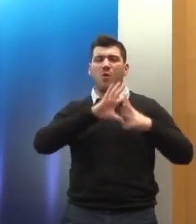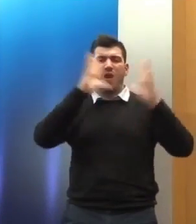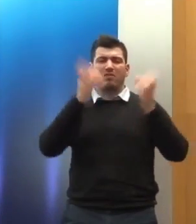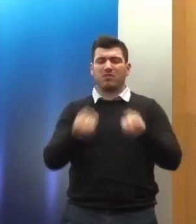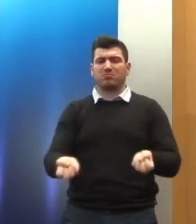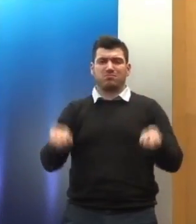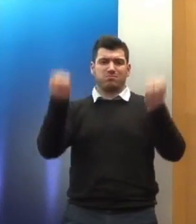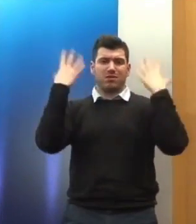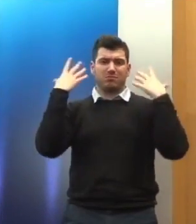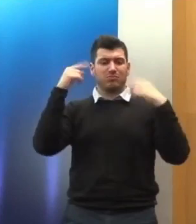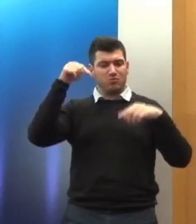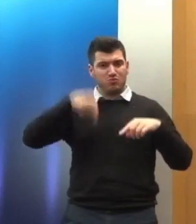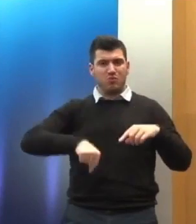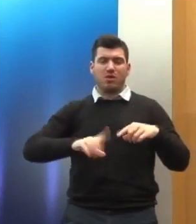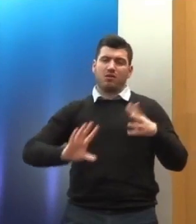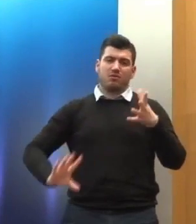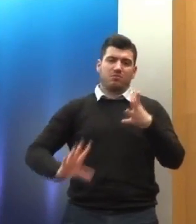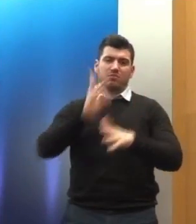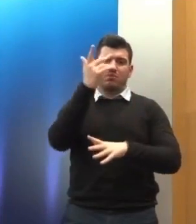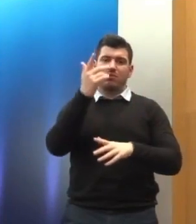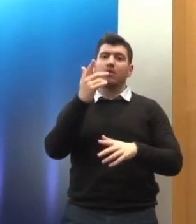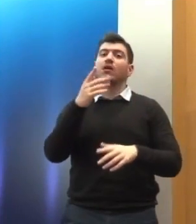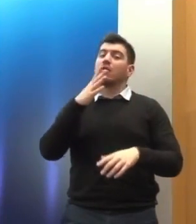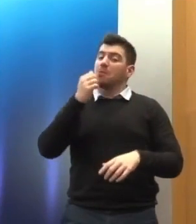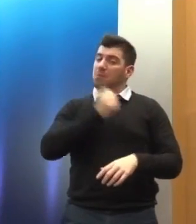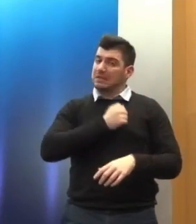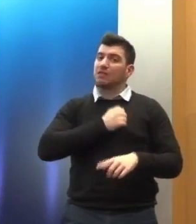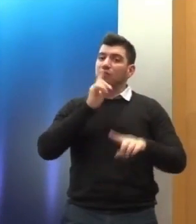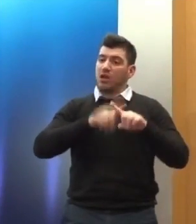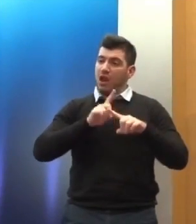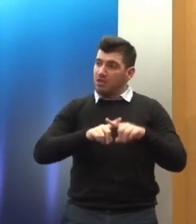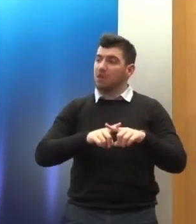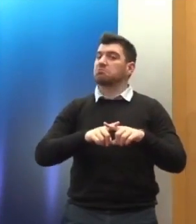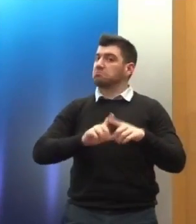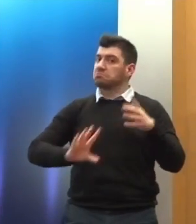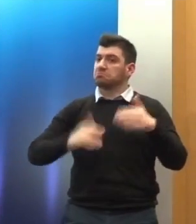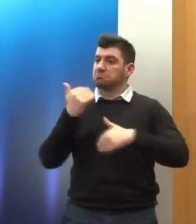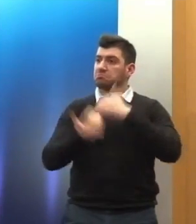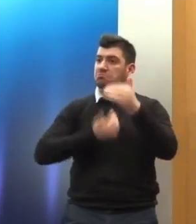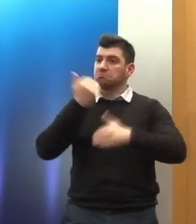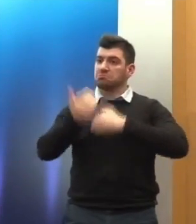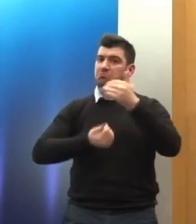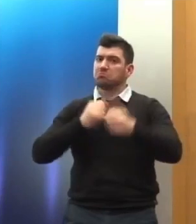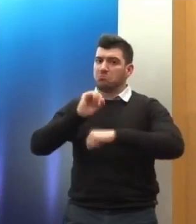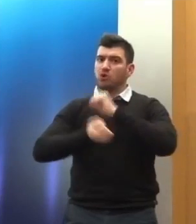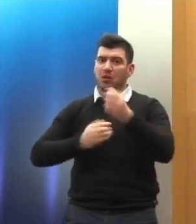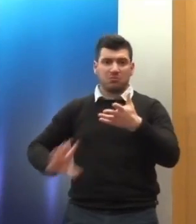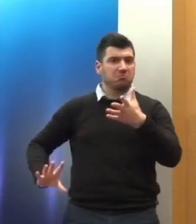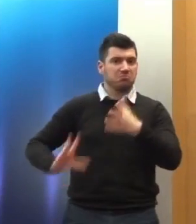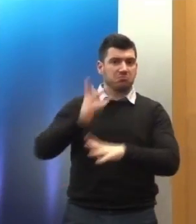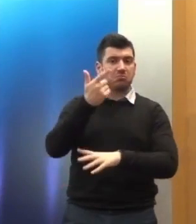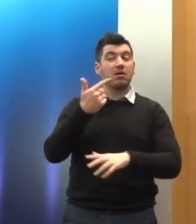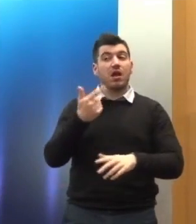τελευταία δύο χρόνια σε επίπεδο θεσμικό κοιτάζουν προς την επόμενη μέρα. Εν τούτης έχω από την άλλη μεριά την